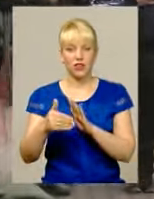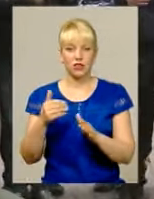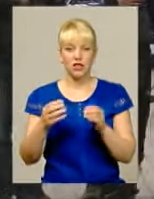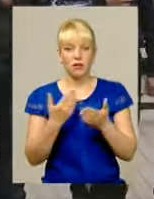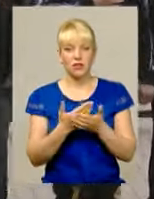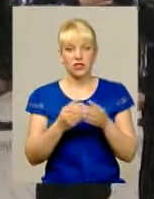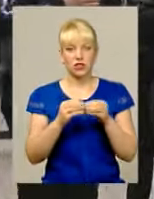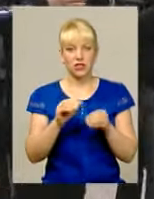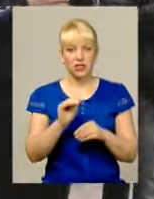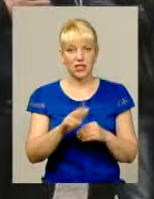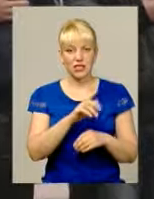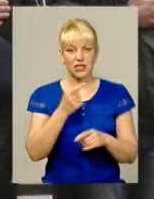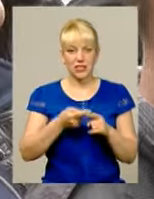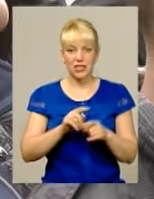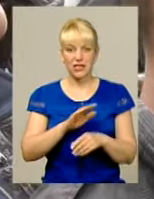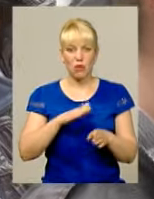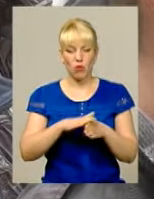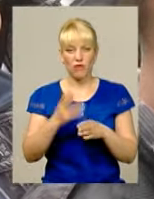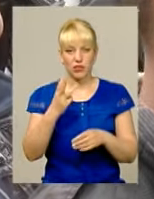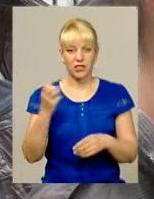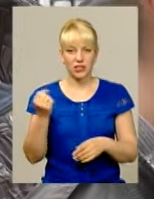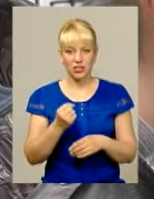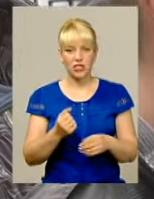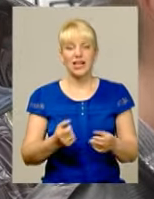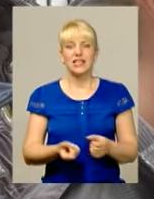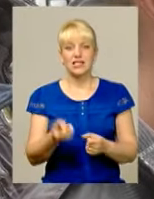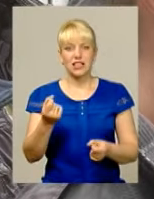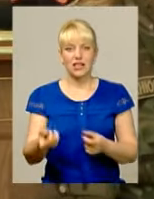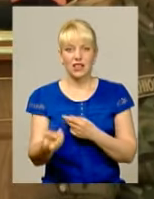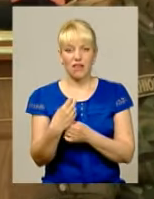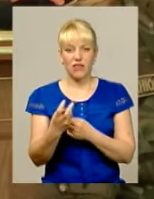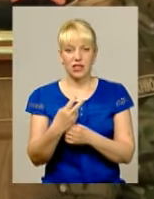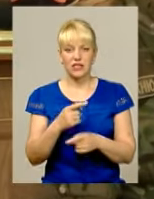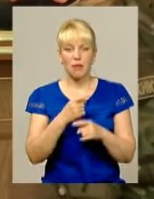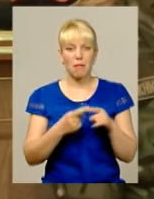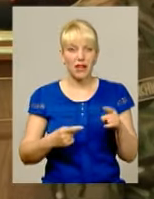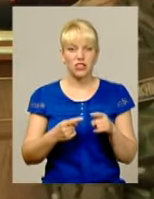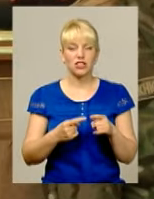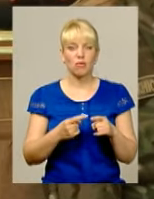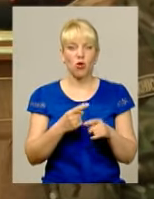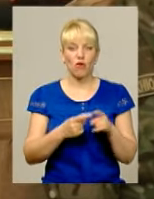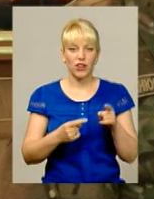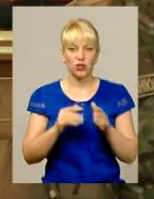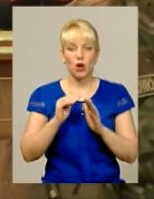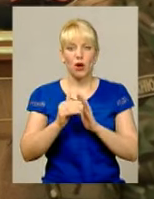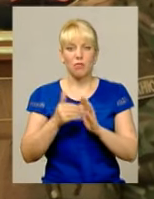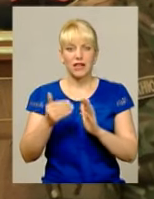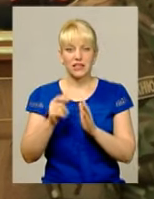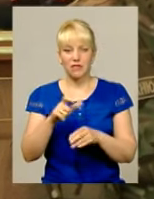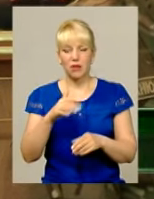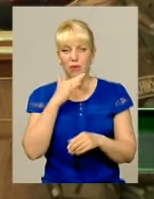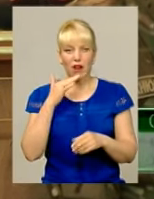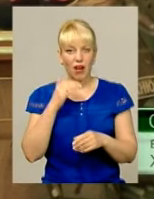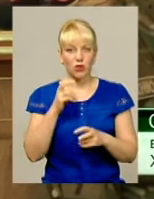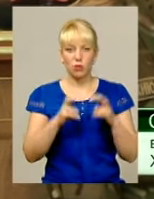тисяч З них за неповні три тижні з'явилося менше половини призовників Дуже багато підприємств взагалі не надає